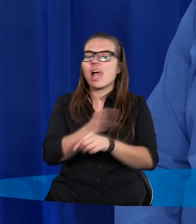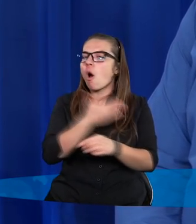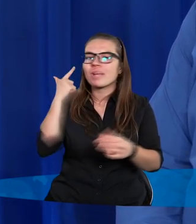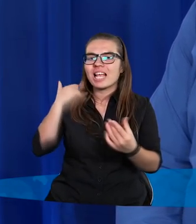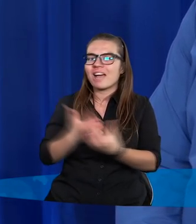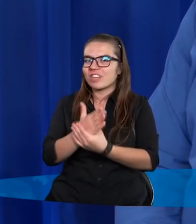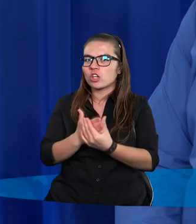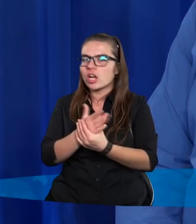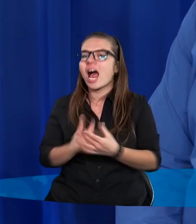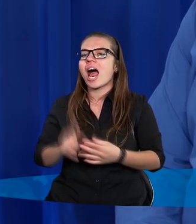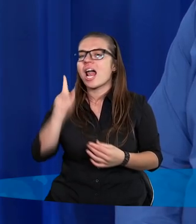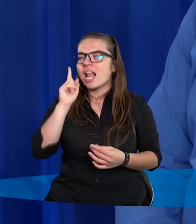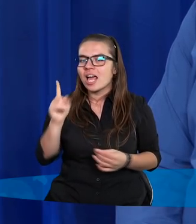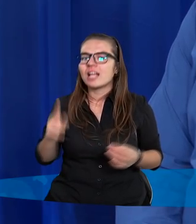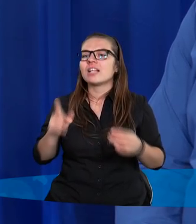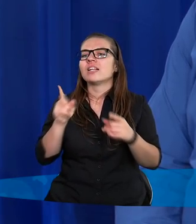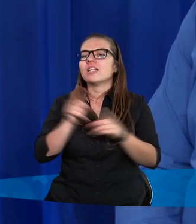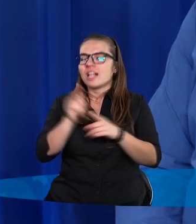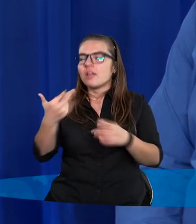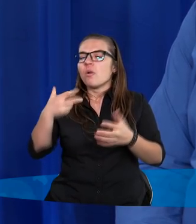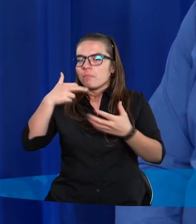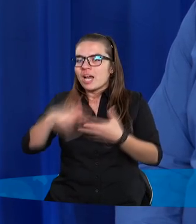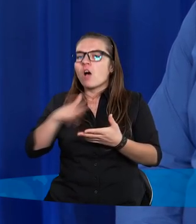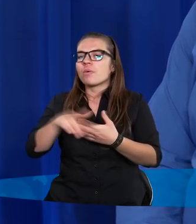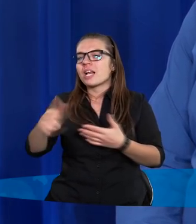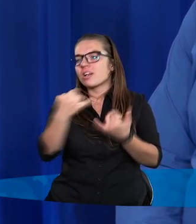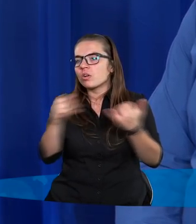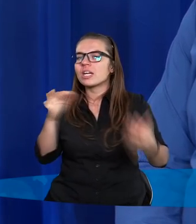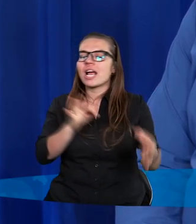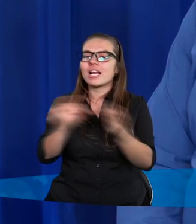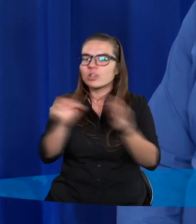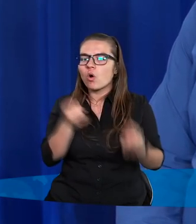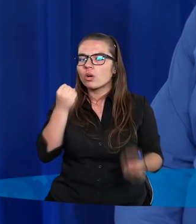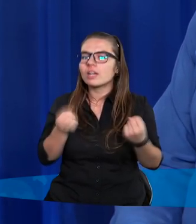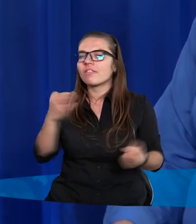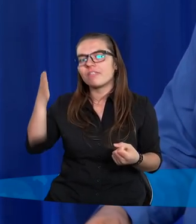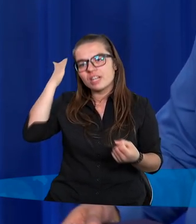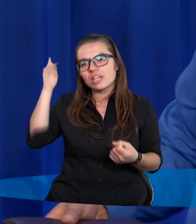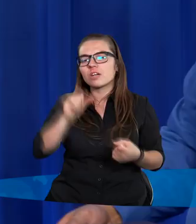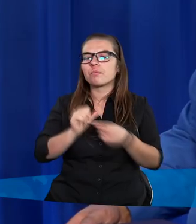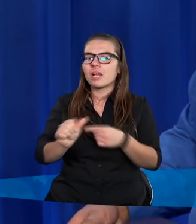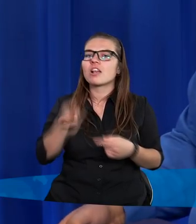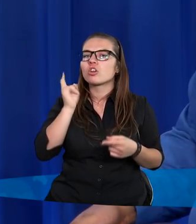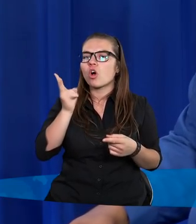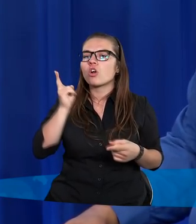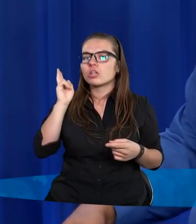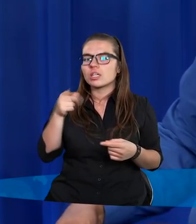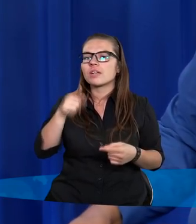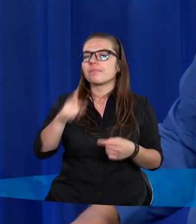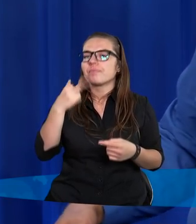wierzących, ale inaczej jest przechodzić przez te wszystkie historie trudne, kiedy wiemy, że jest ktoś, kto